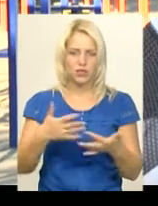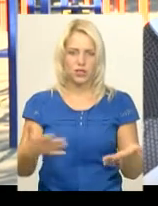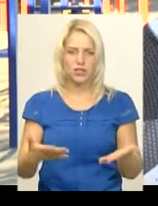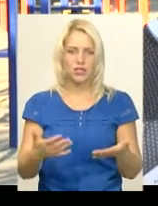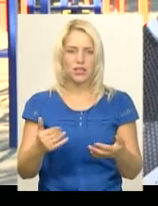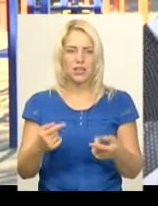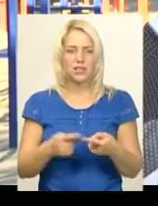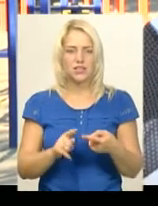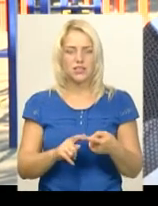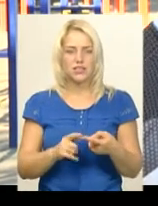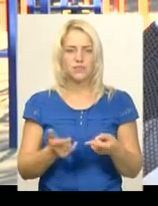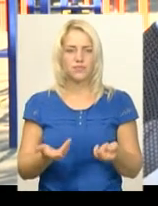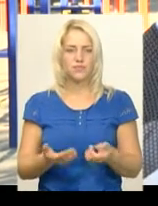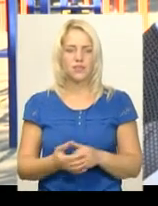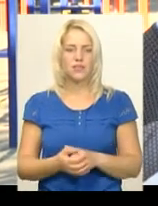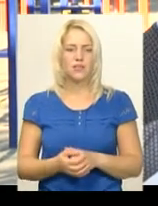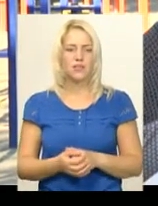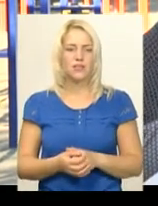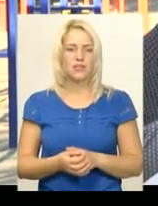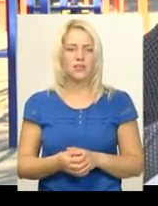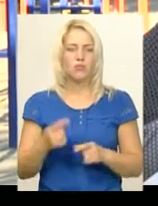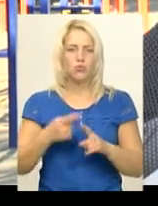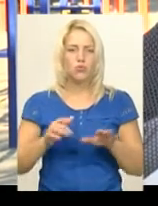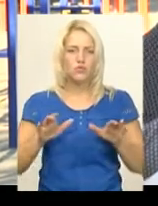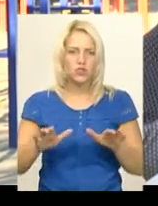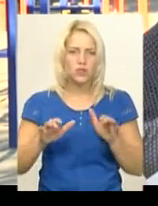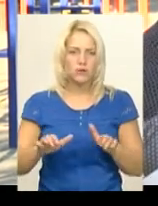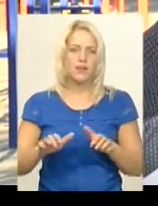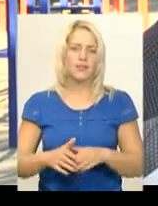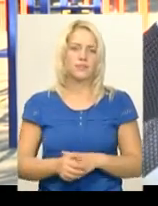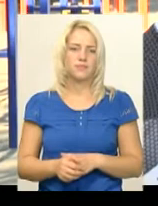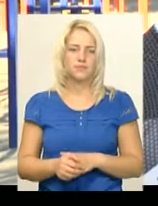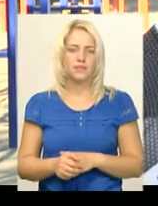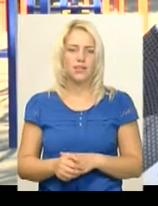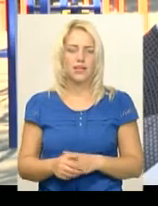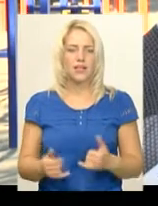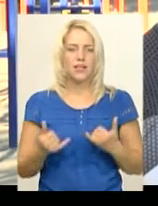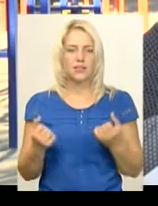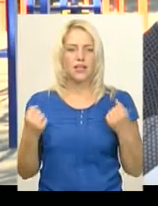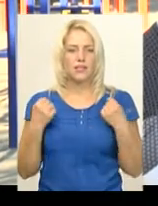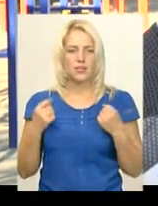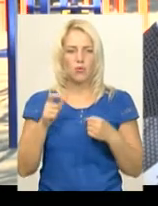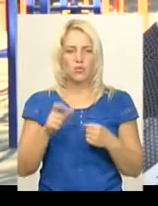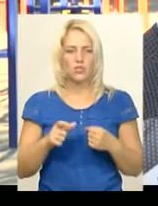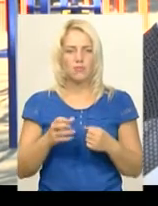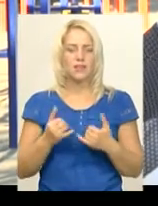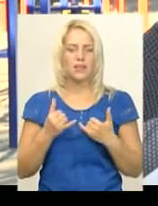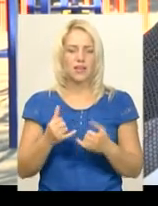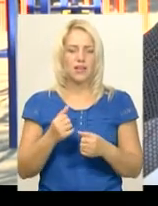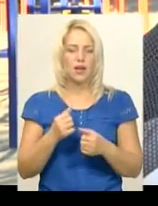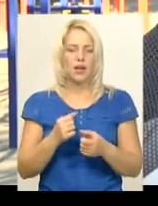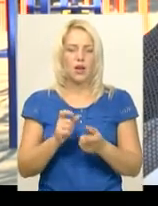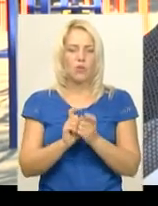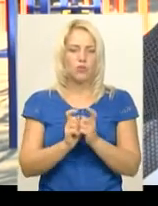це рванний темп, там, скажімо, там кросик, плюс віджимання, плюс стрибочки. Для спортсмена для роботи в боротьбі в паці це дуже